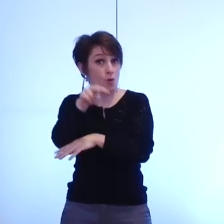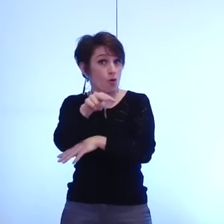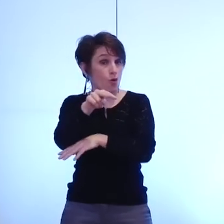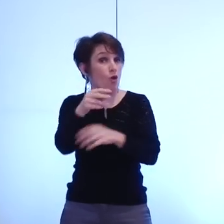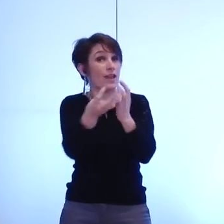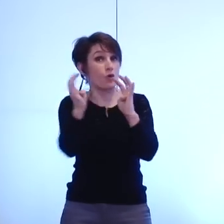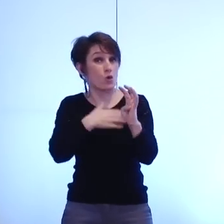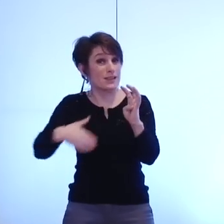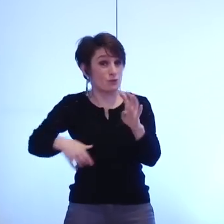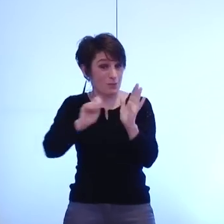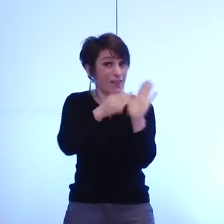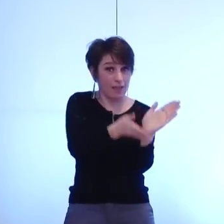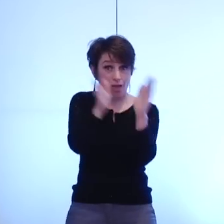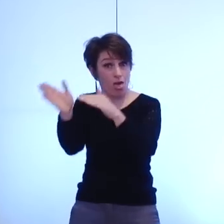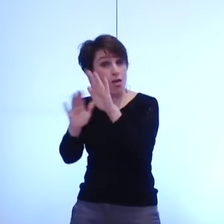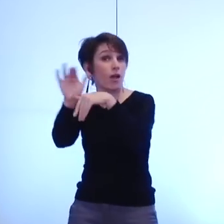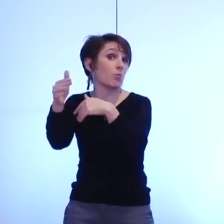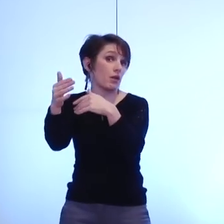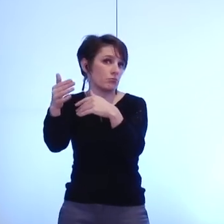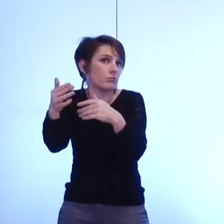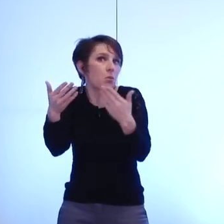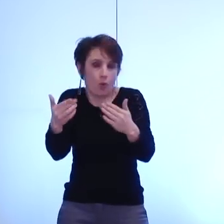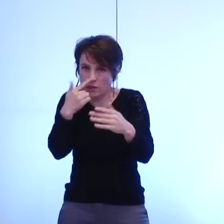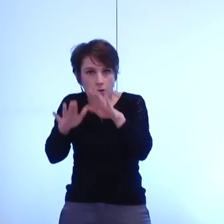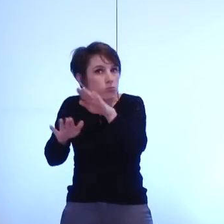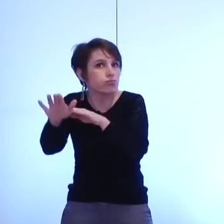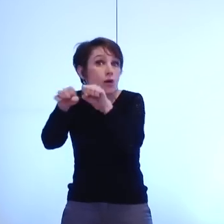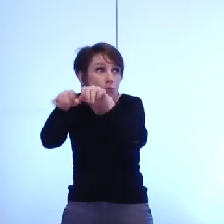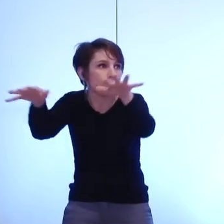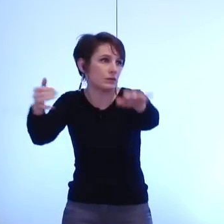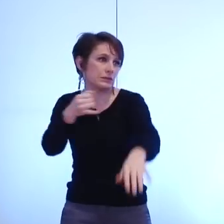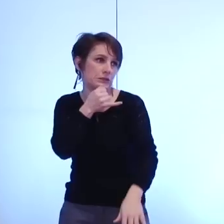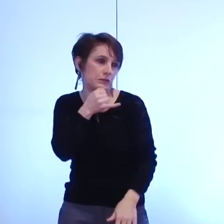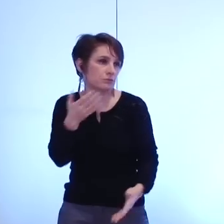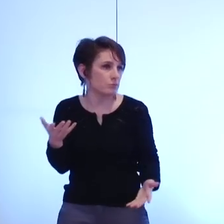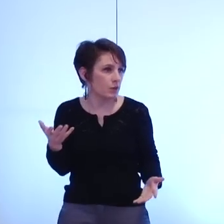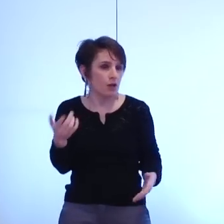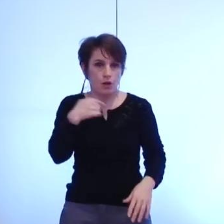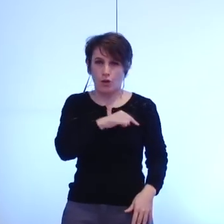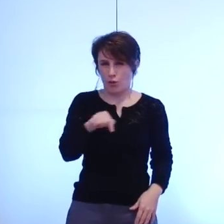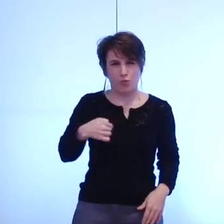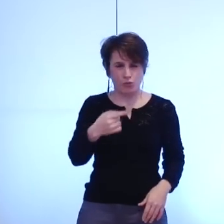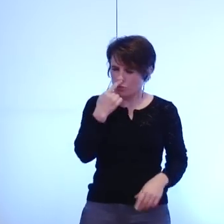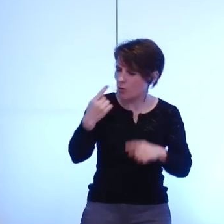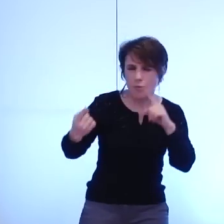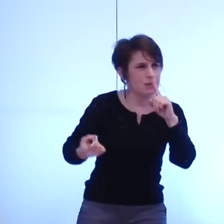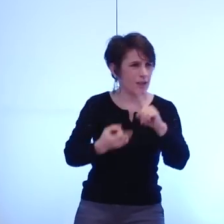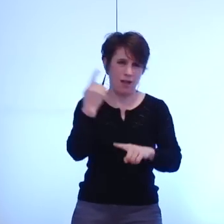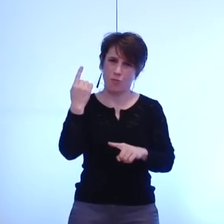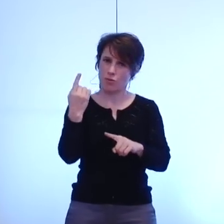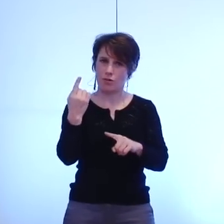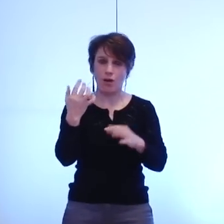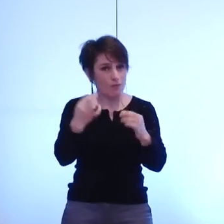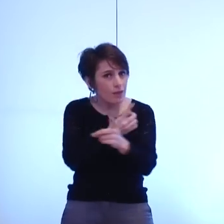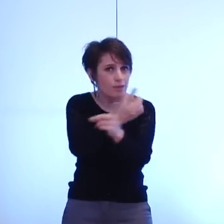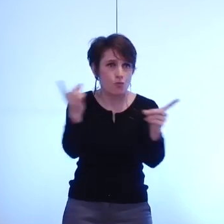municipaux précédents. Au-delà de ces chiffres c'est un impératif pour nous démocratique de transparence comme d'ailleurs